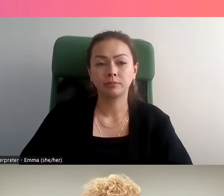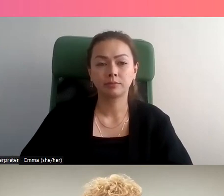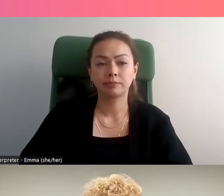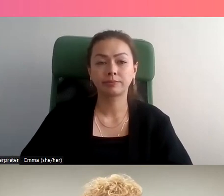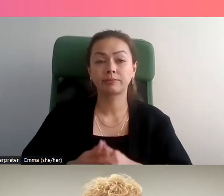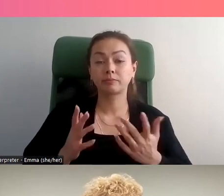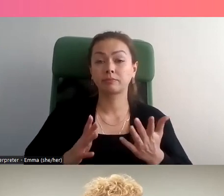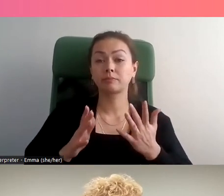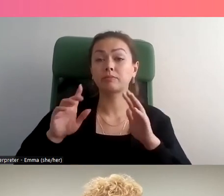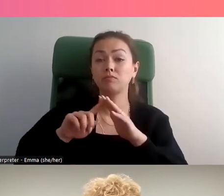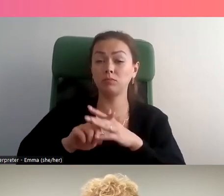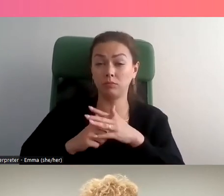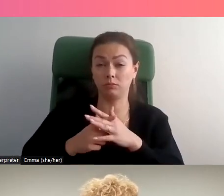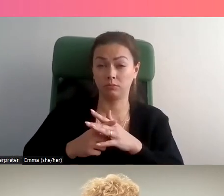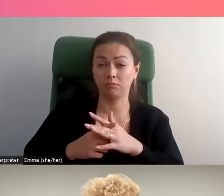Tout d'abord,